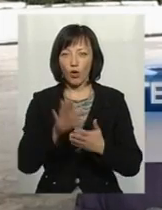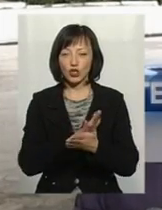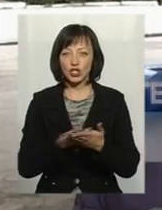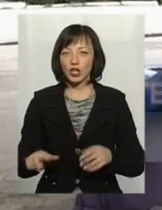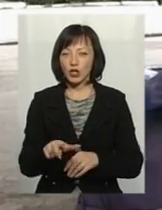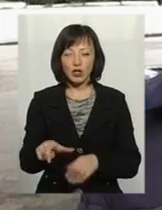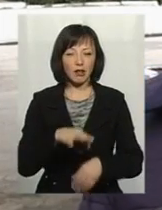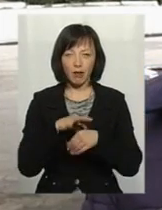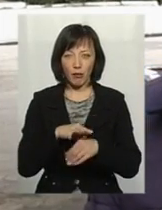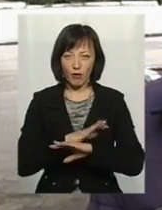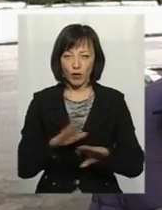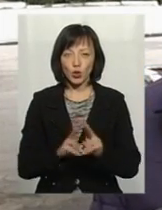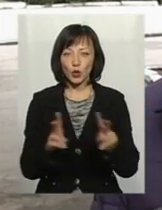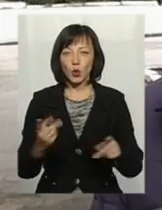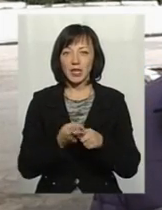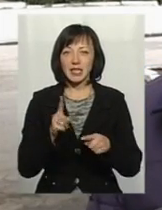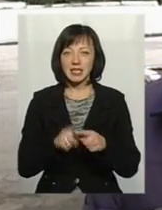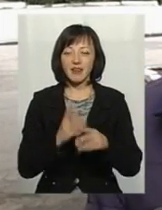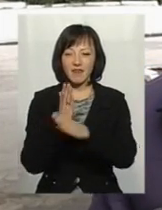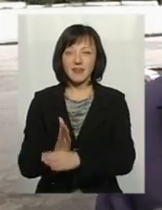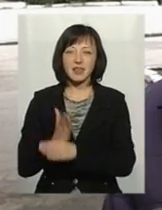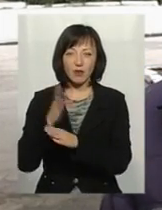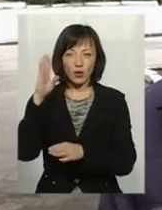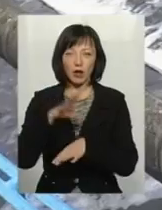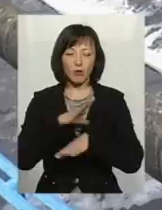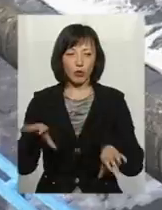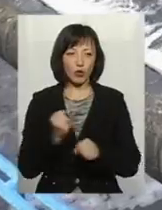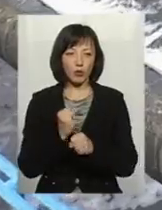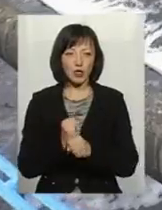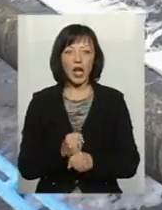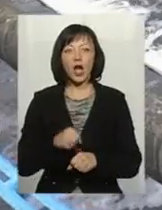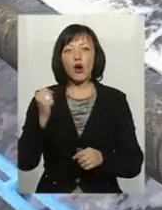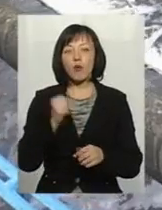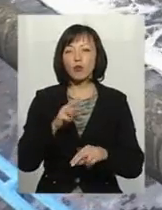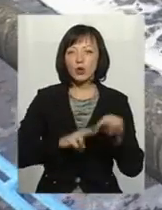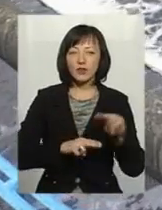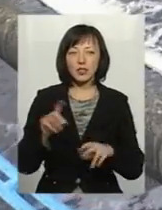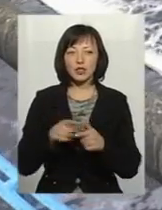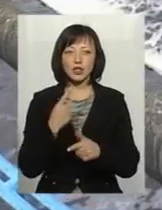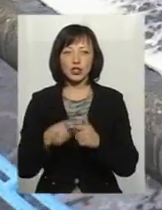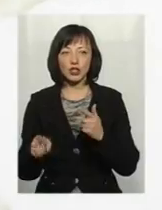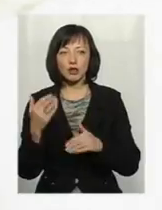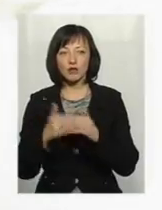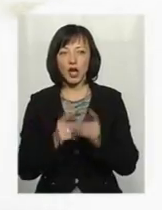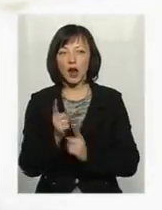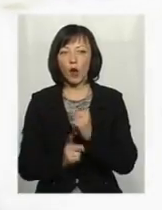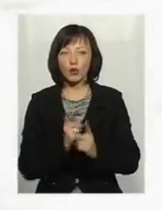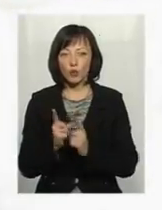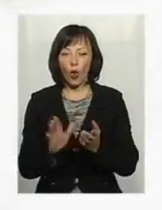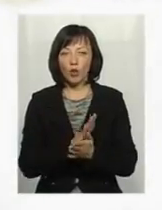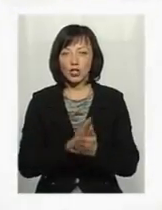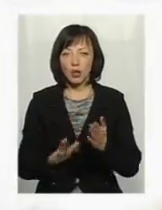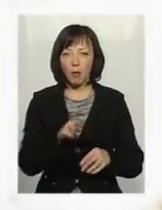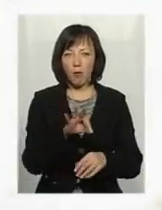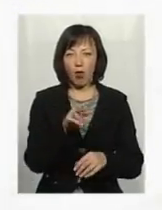не проводилося. Ніхто на ці вісті і не їздив, там ніякої роботи не було. Та й роботи, чи то з будівництва, чи то вже з реконструкції очисних